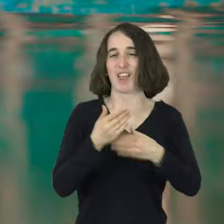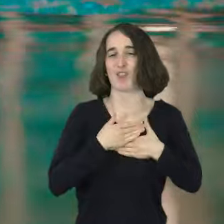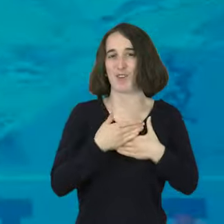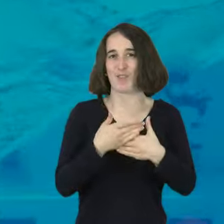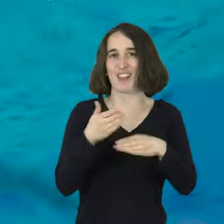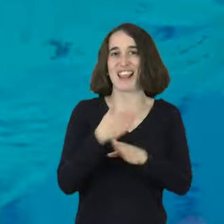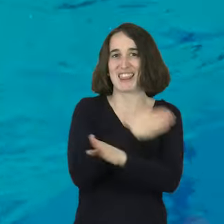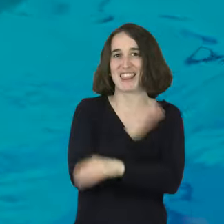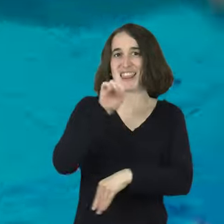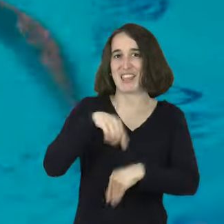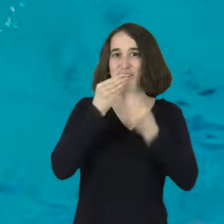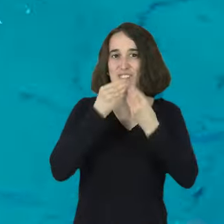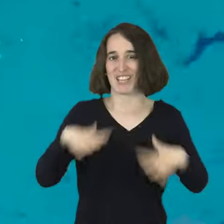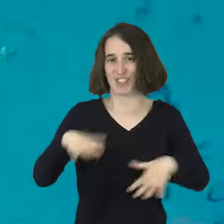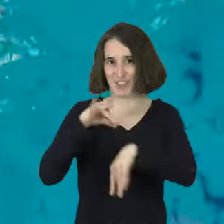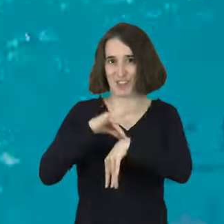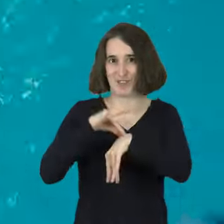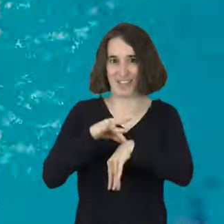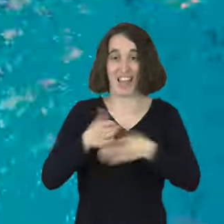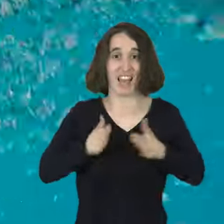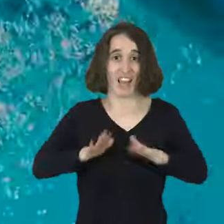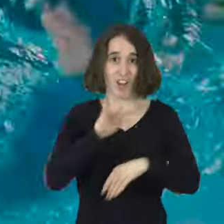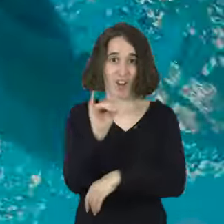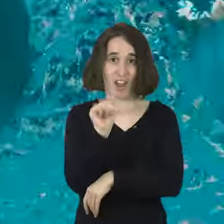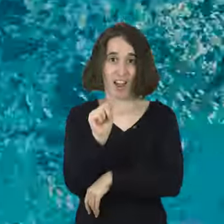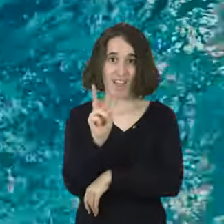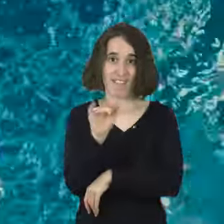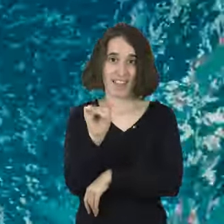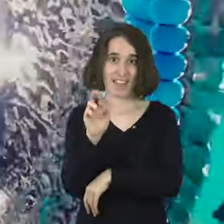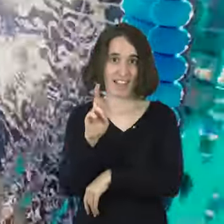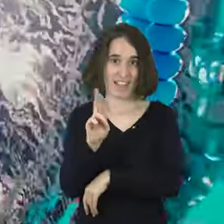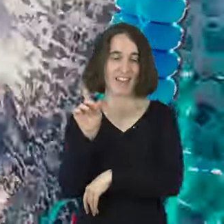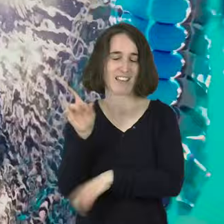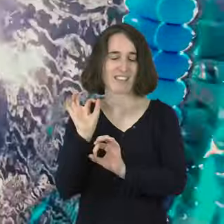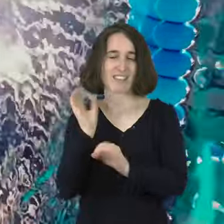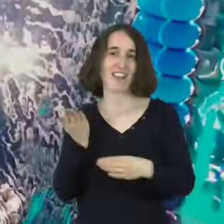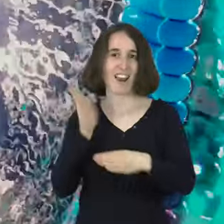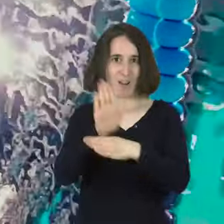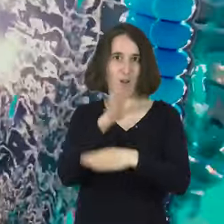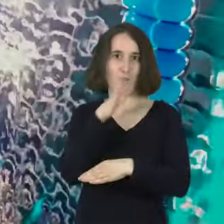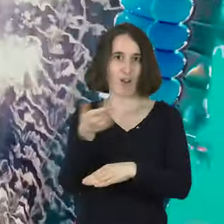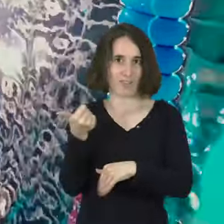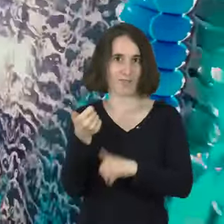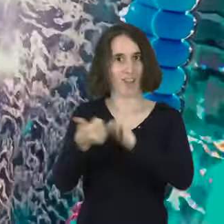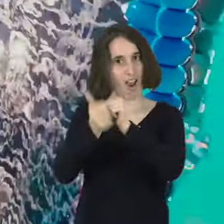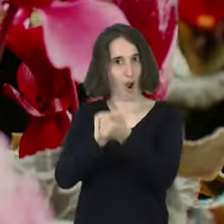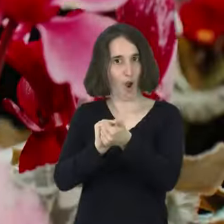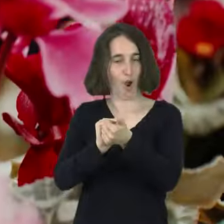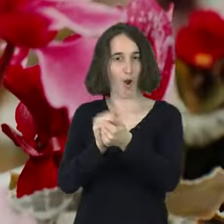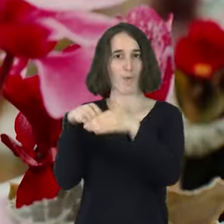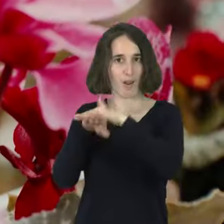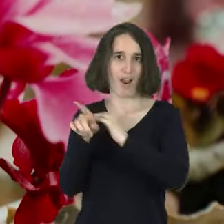Javier, semea nire ordezkari izan zen, eta horregatik kopia badauka. Bada inor, bera baino berik.